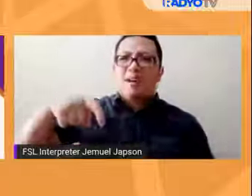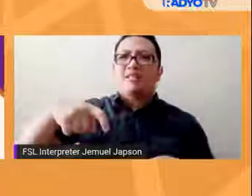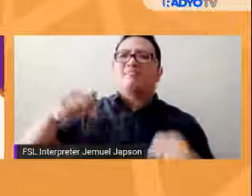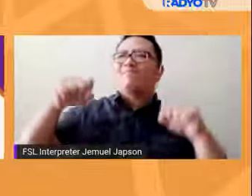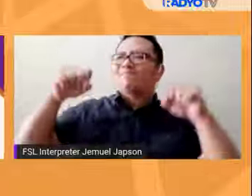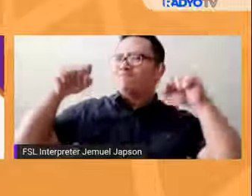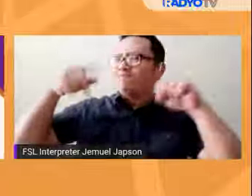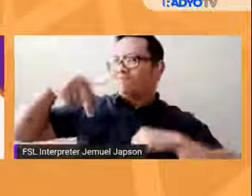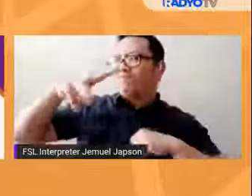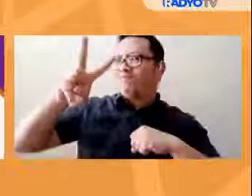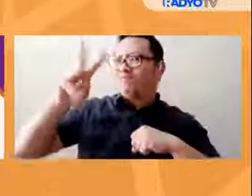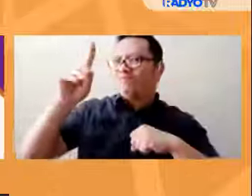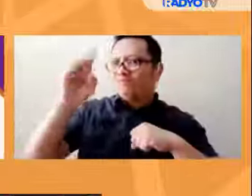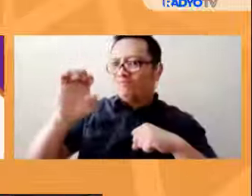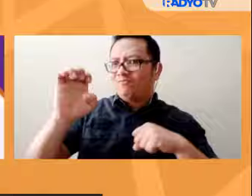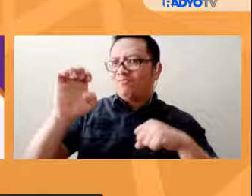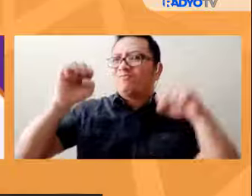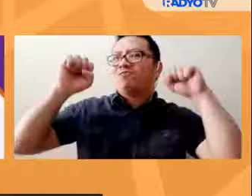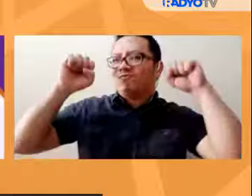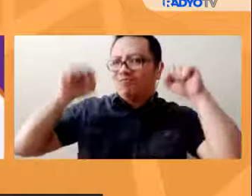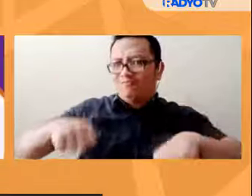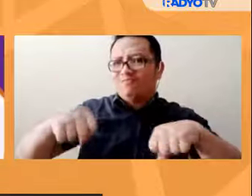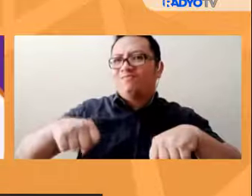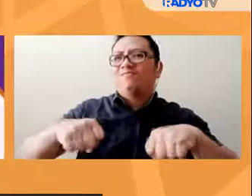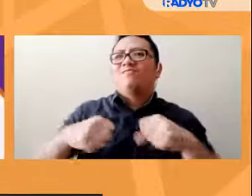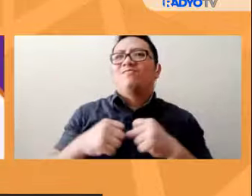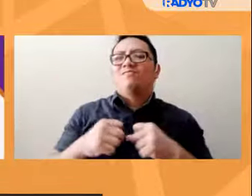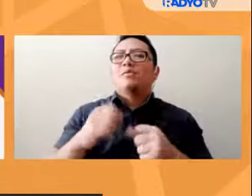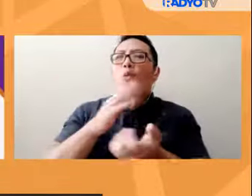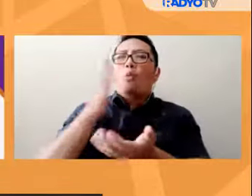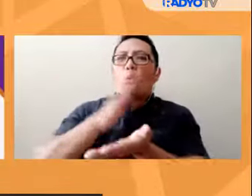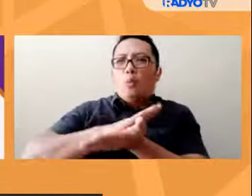dahil mas wagas at dalisay.